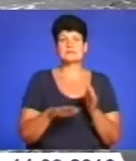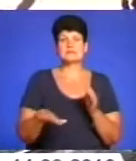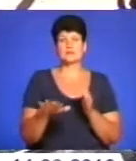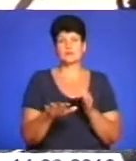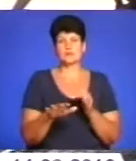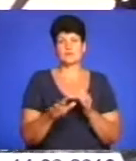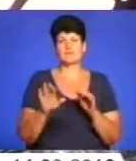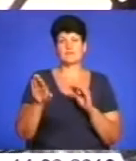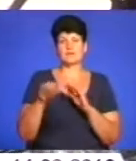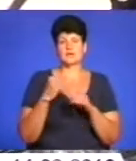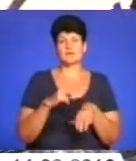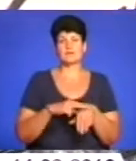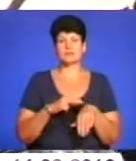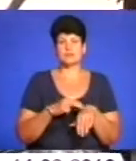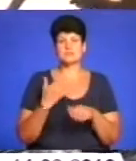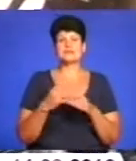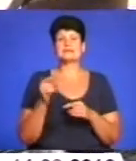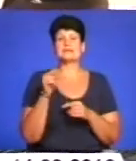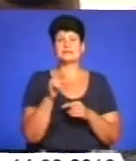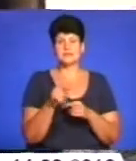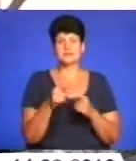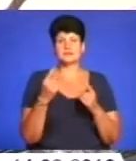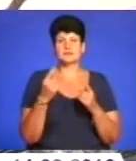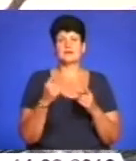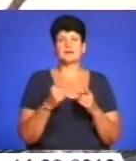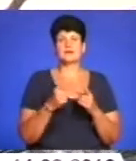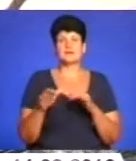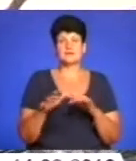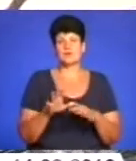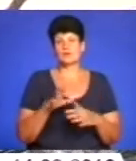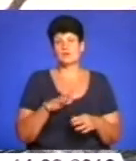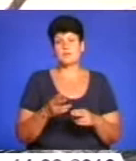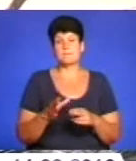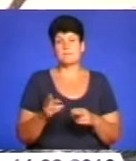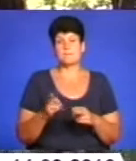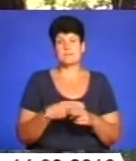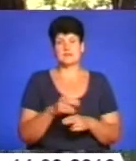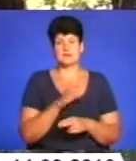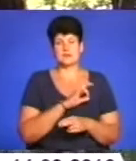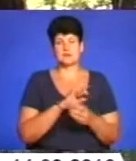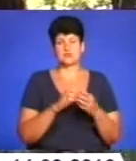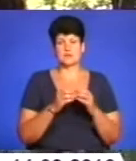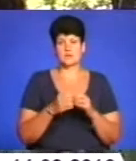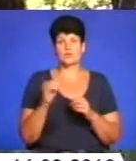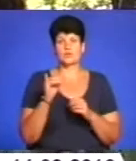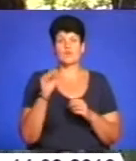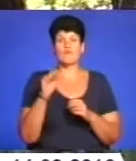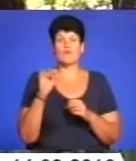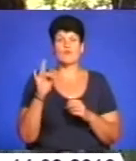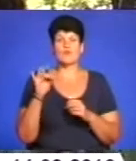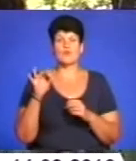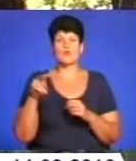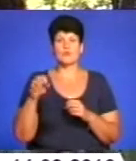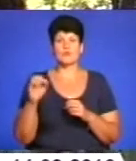ми викликали поліцію. Проте навіть такі радикальні дії виявилися безрезультатними. Юрій Фролов, колишній начальник